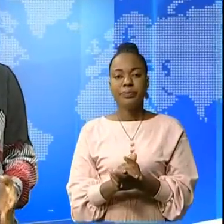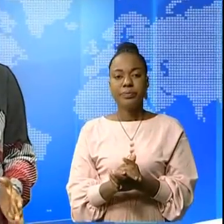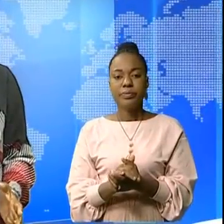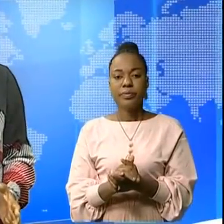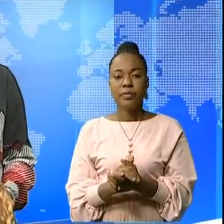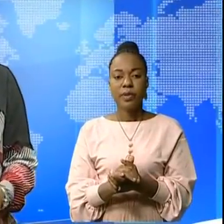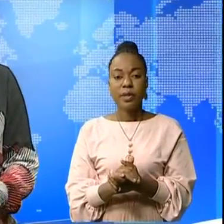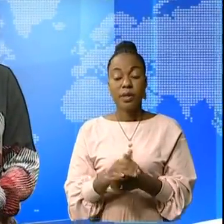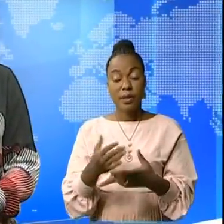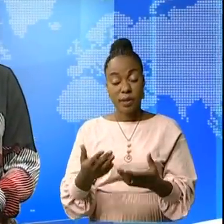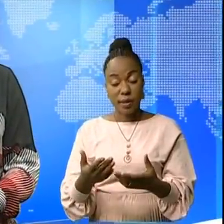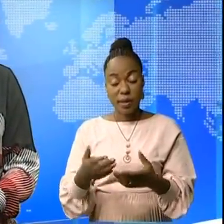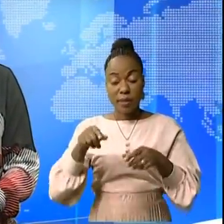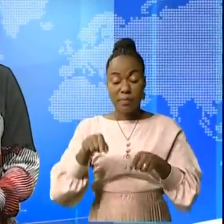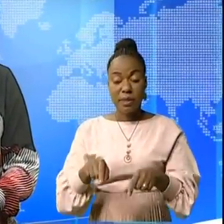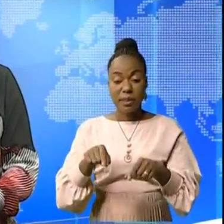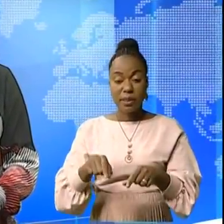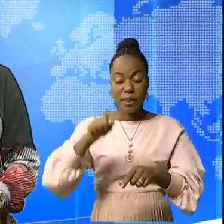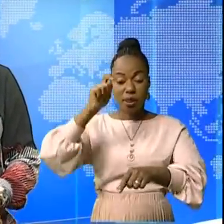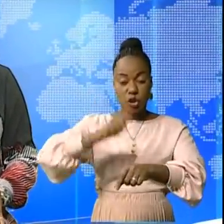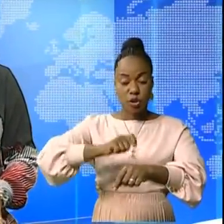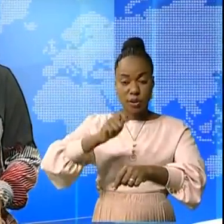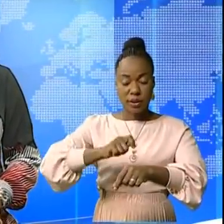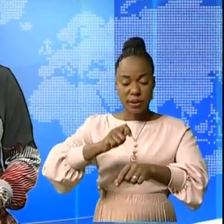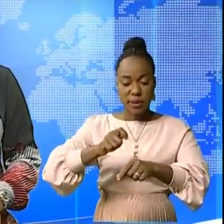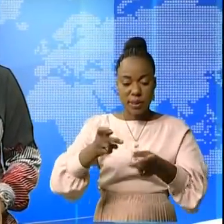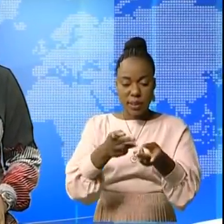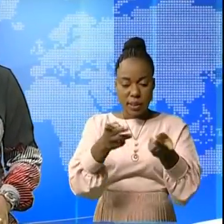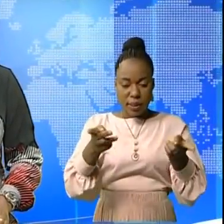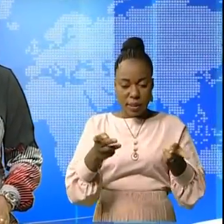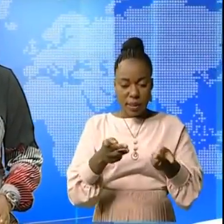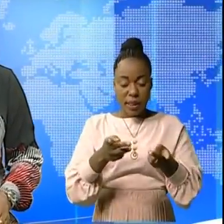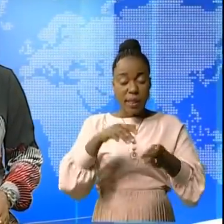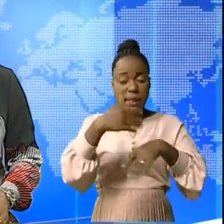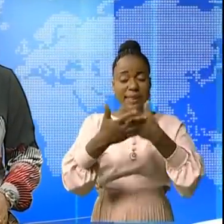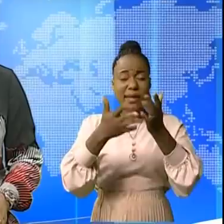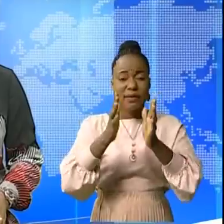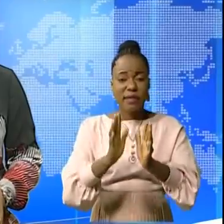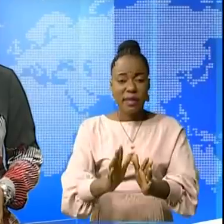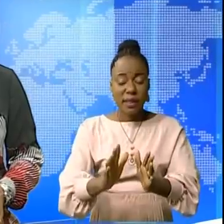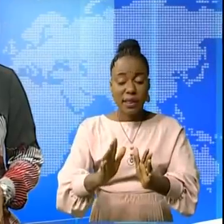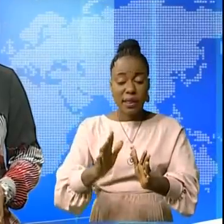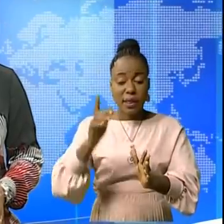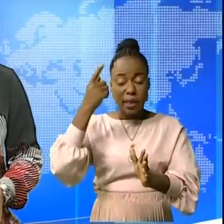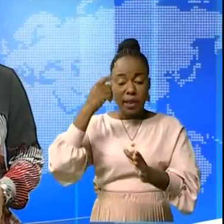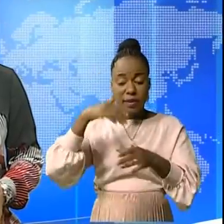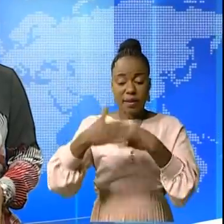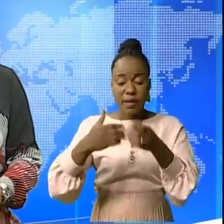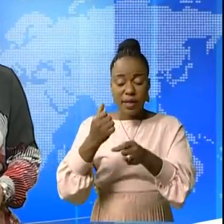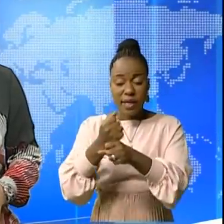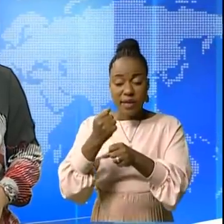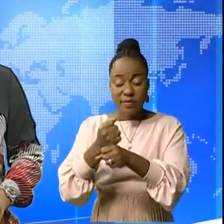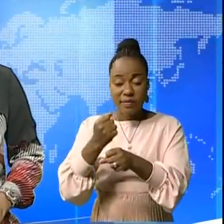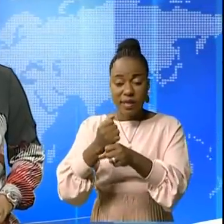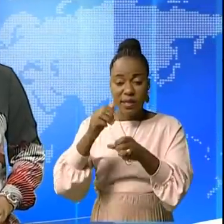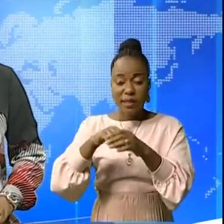De la santé à la justice, le cadre pénitentiaire de la République démocratique du Congo ont suivi une formation de remise à